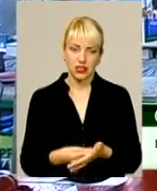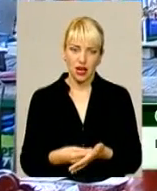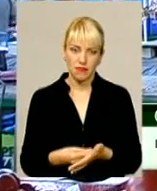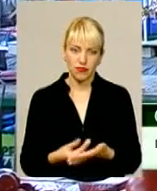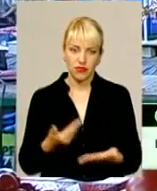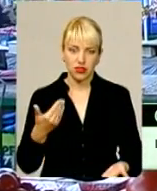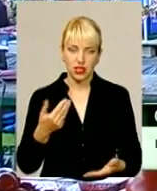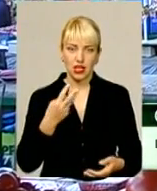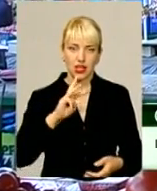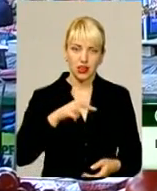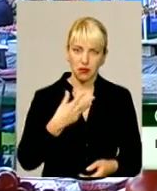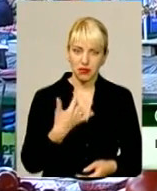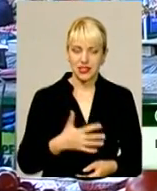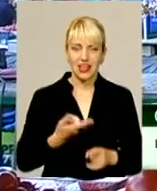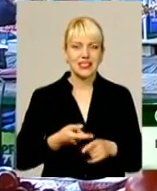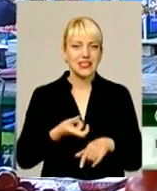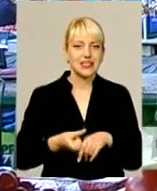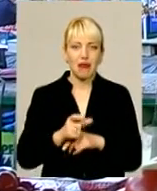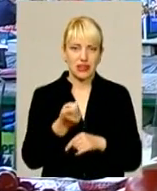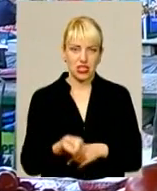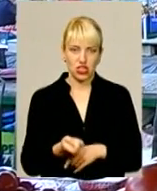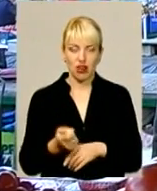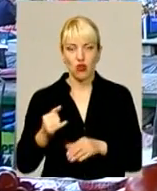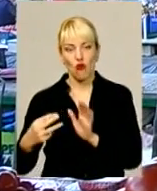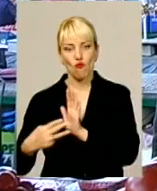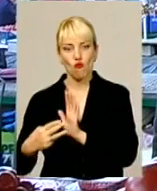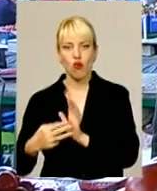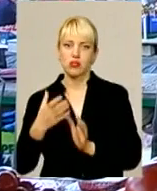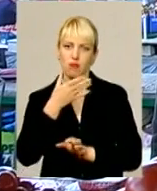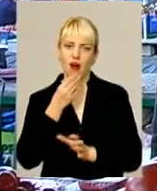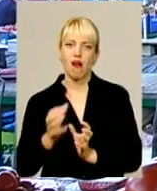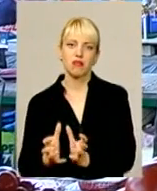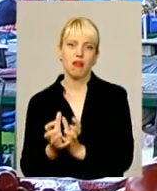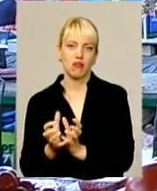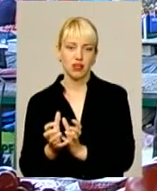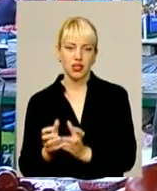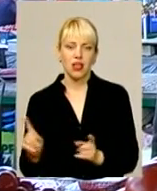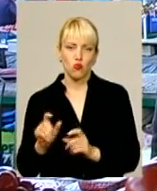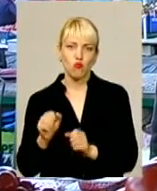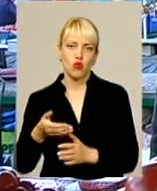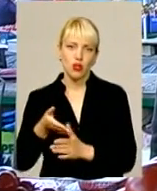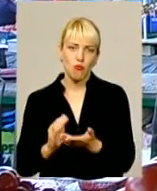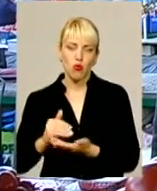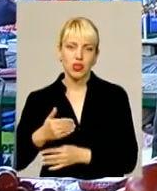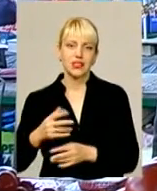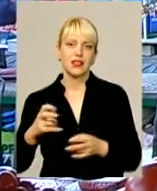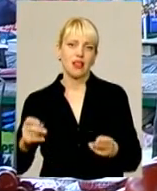3,50 – це найдешевша помідора, і 8 гривень – така гарна помідора, яку можна порізти на сут.